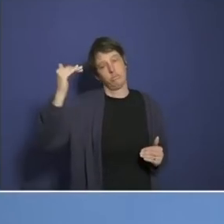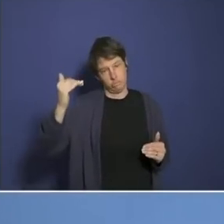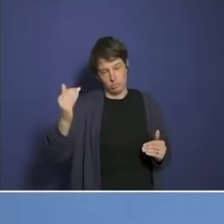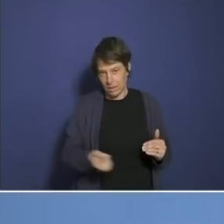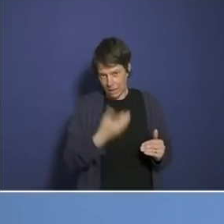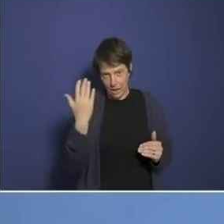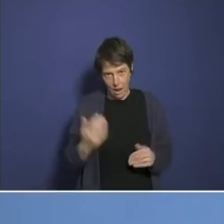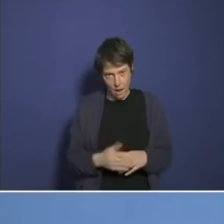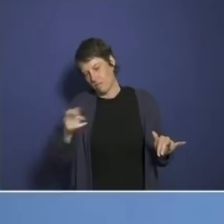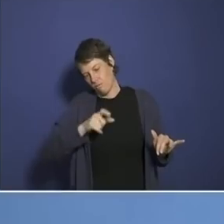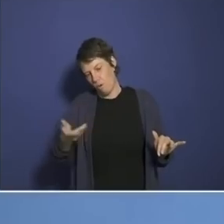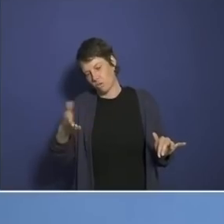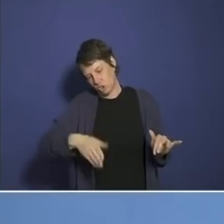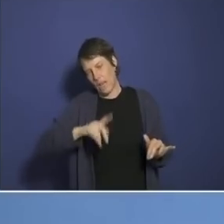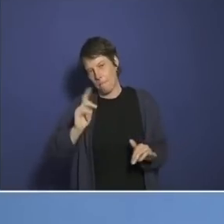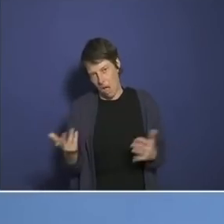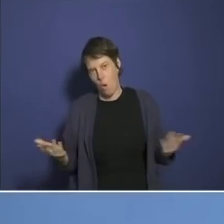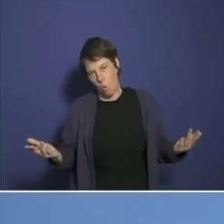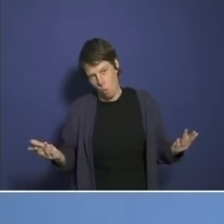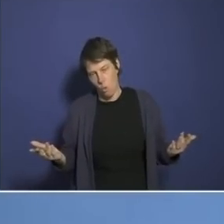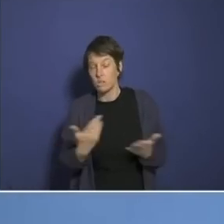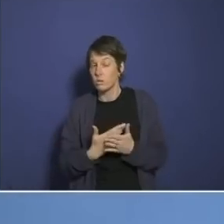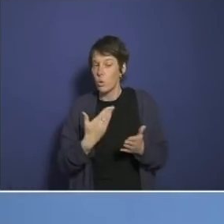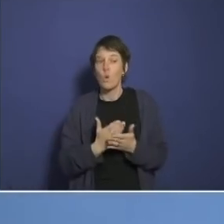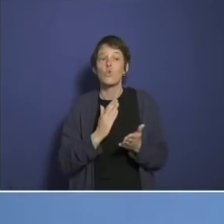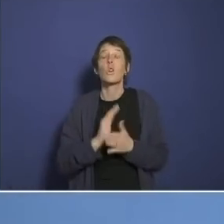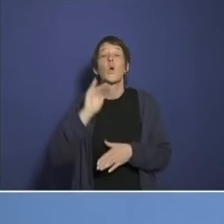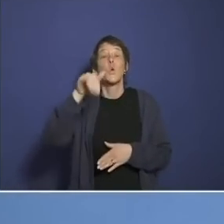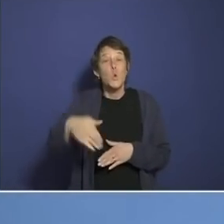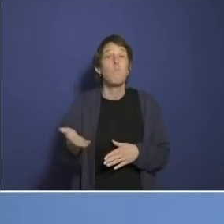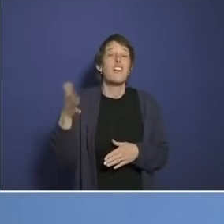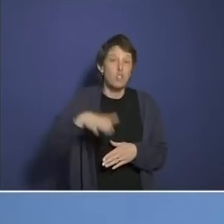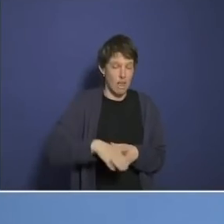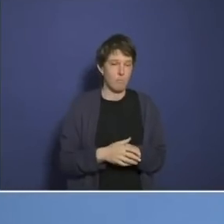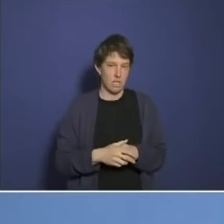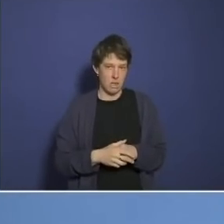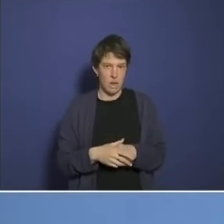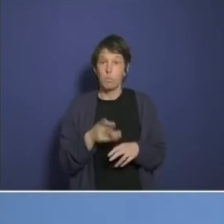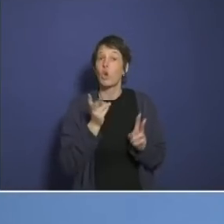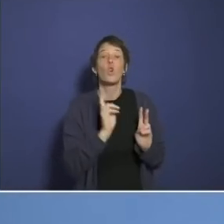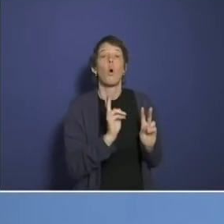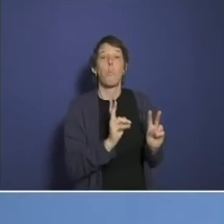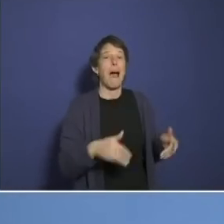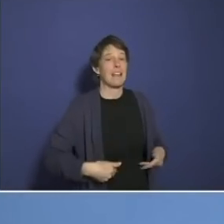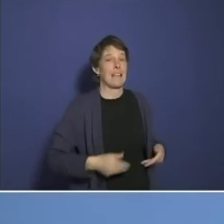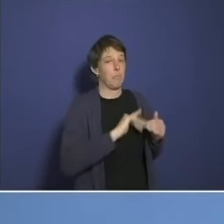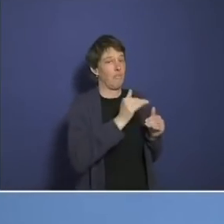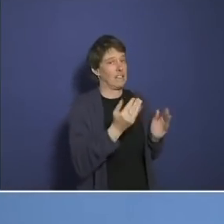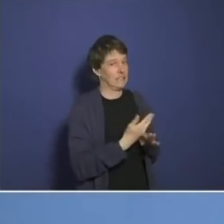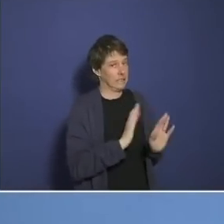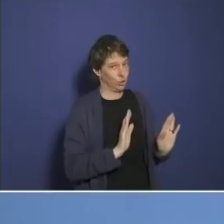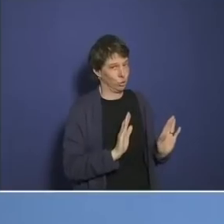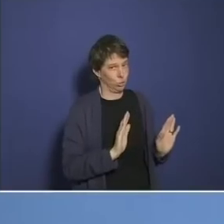Bemerken Sie den feinen Unterschied. Und das ist schon eine deutliche Übersterblichkeit. Also das hat mit einer normalen Grippewelle natürlich nichts zu tun.